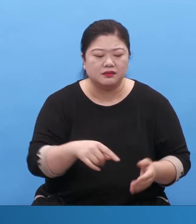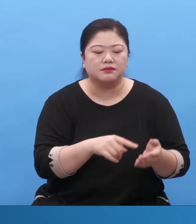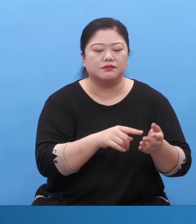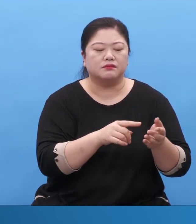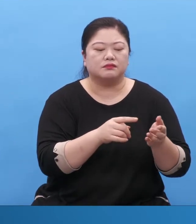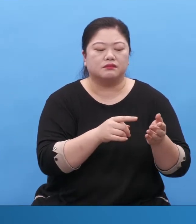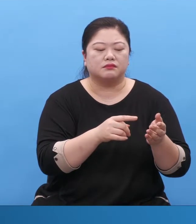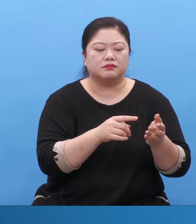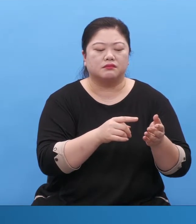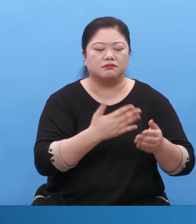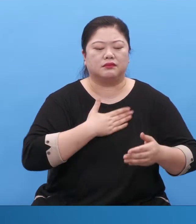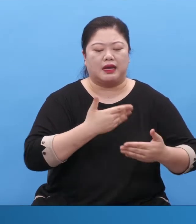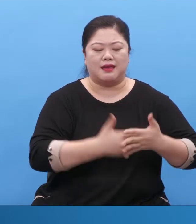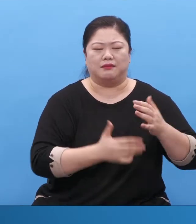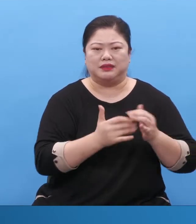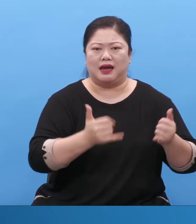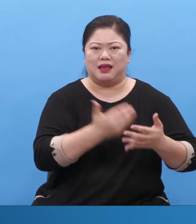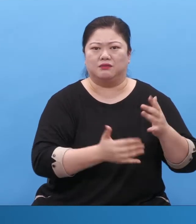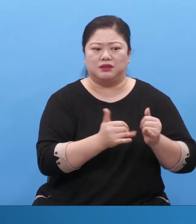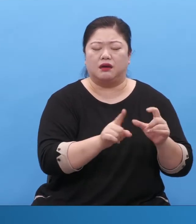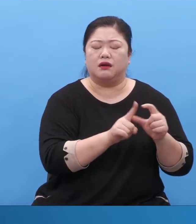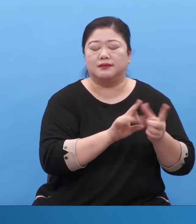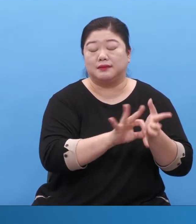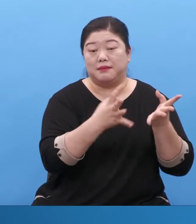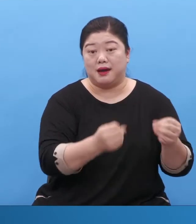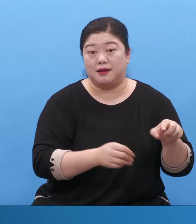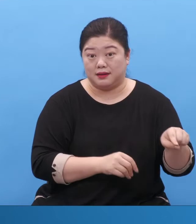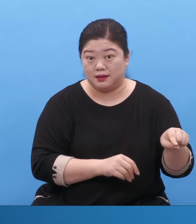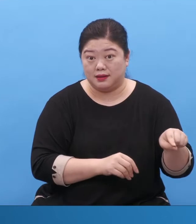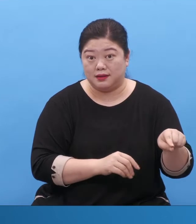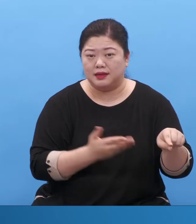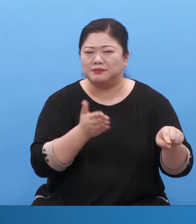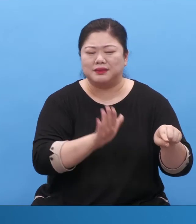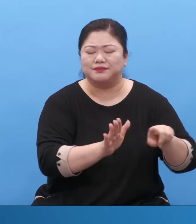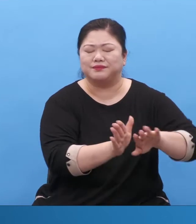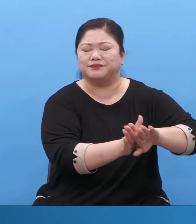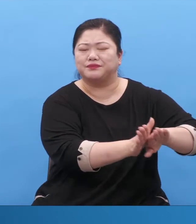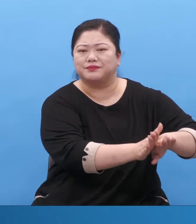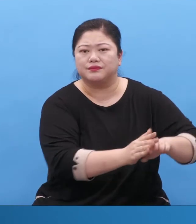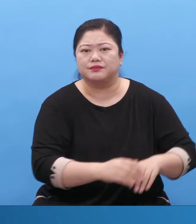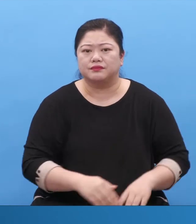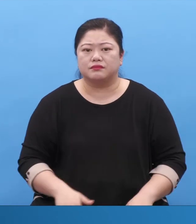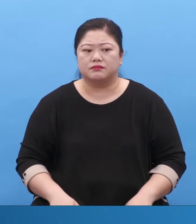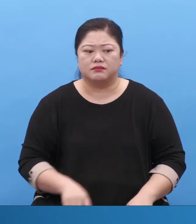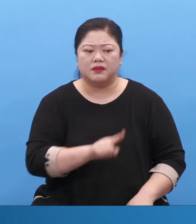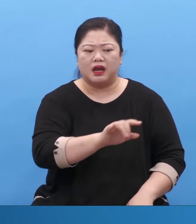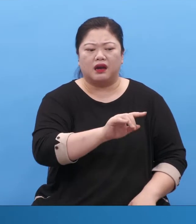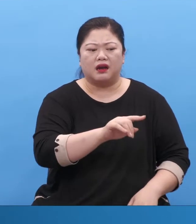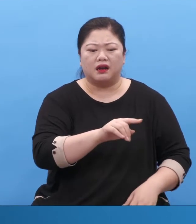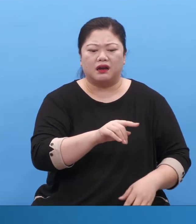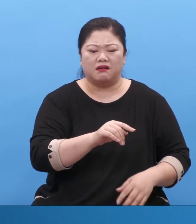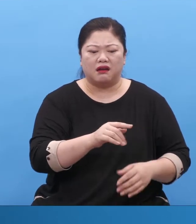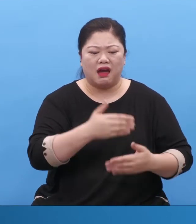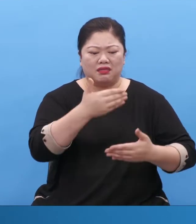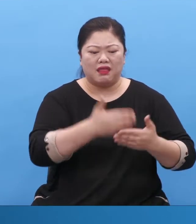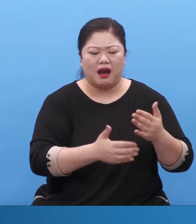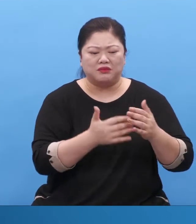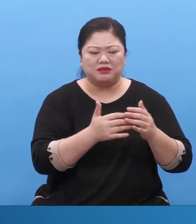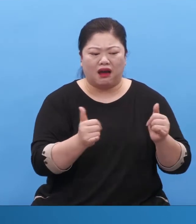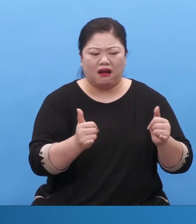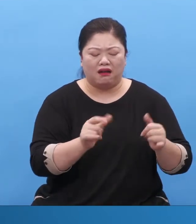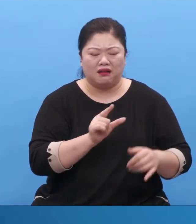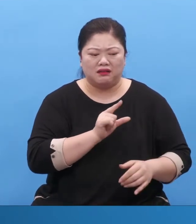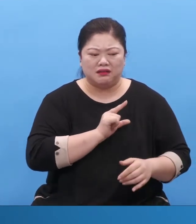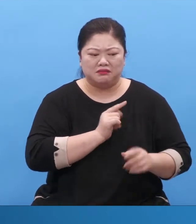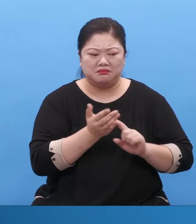그건 틀린 사람들이고요. 성경의 중요한 단어를 그 사람들 때문에 안 쓸 이유가 없는데 한국교회 내부